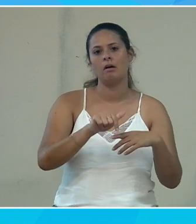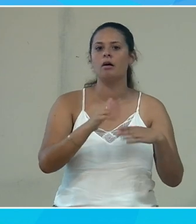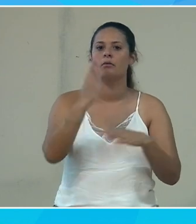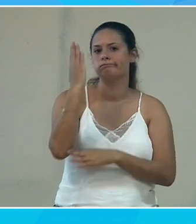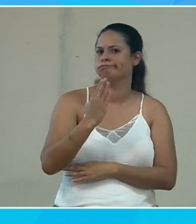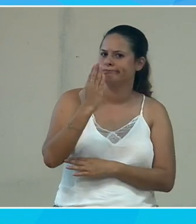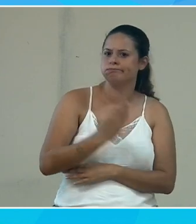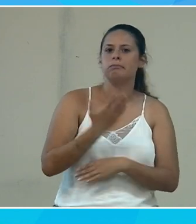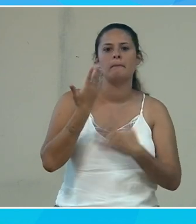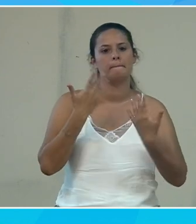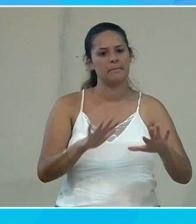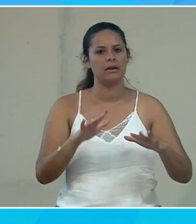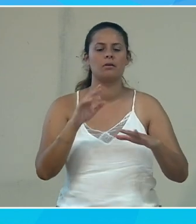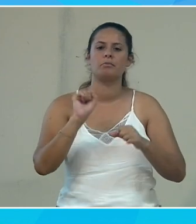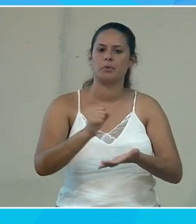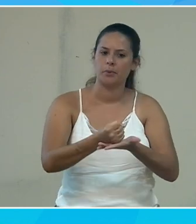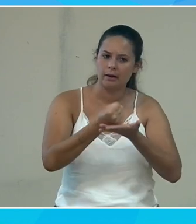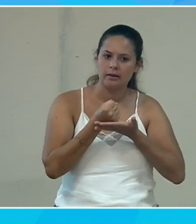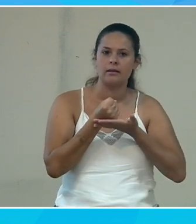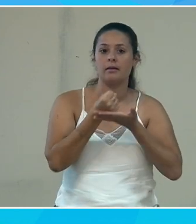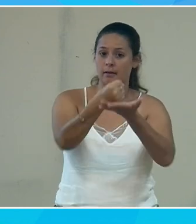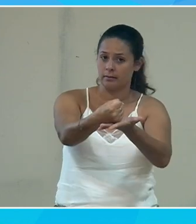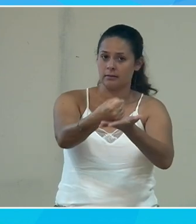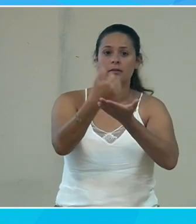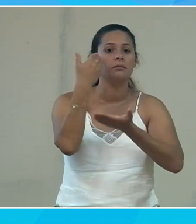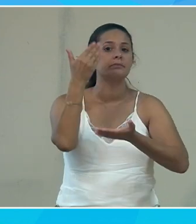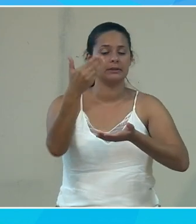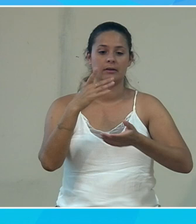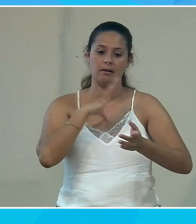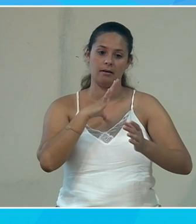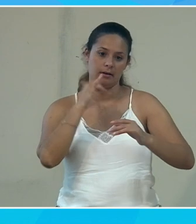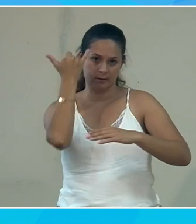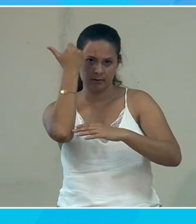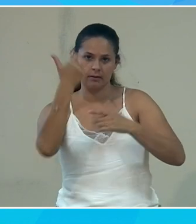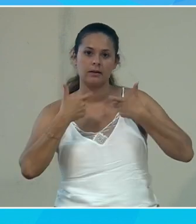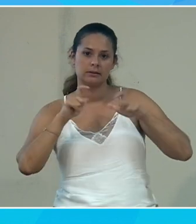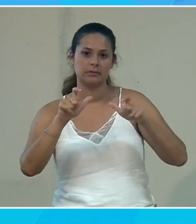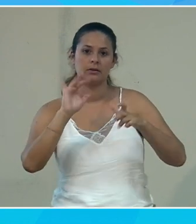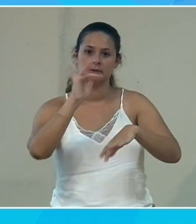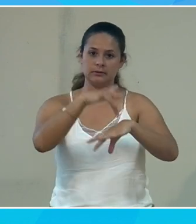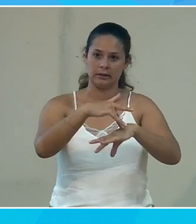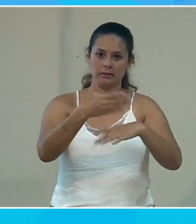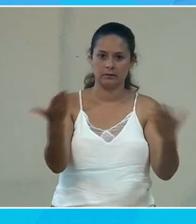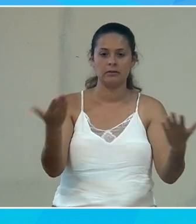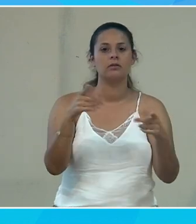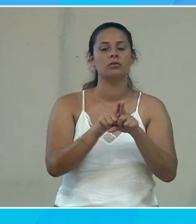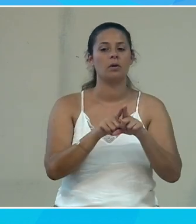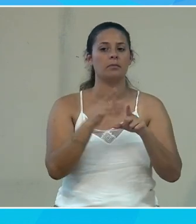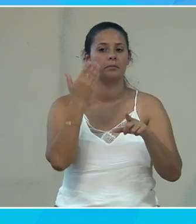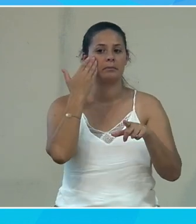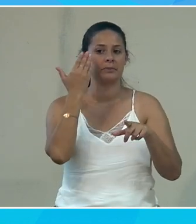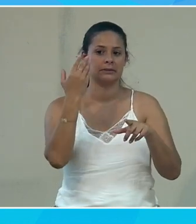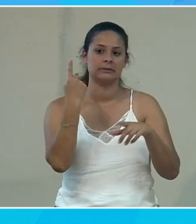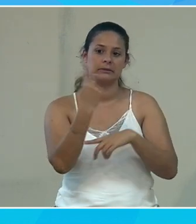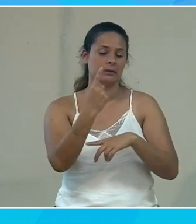mais ça peut vraiment nous aider vous aider si vous voulez avoir une idée de l'accessibilité de votre site sachant que et